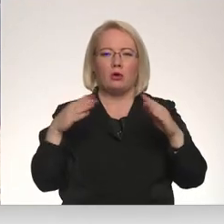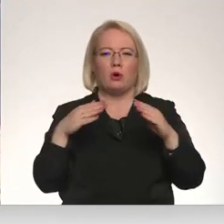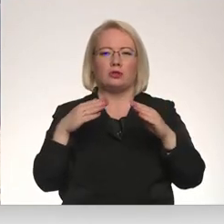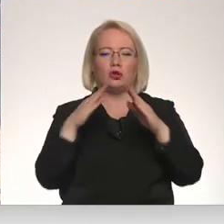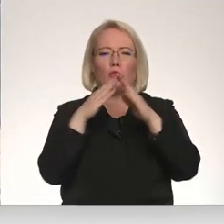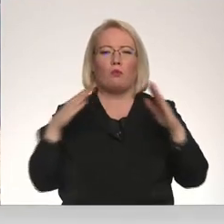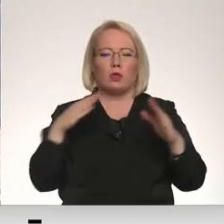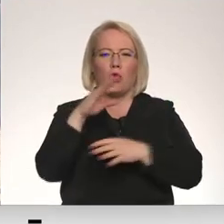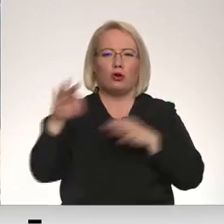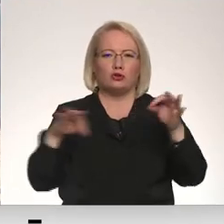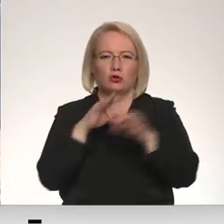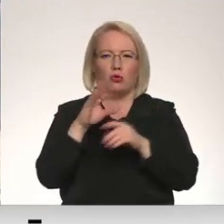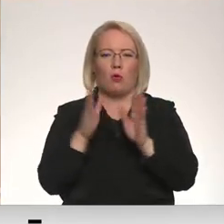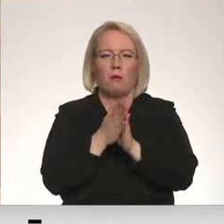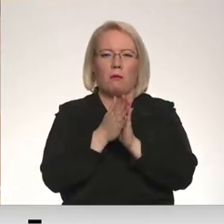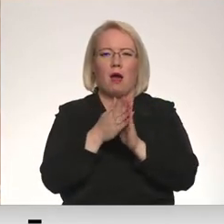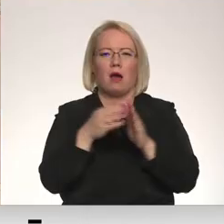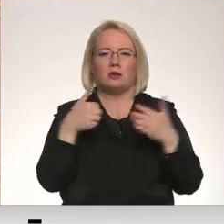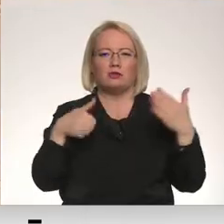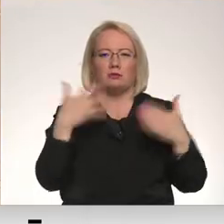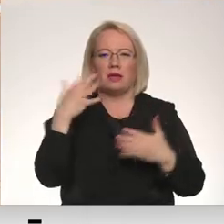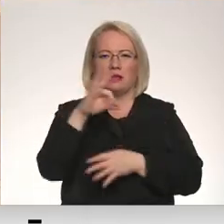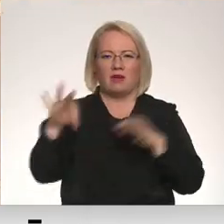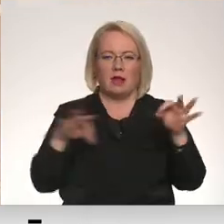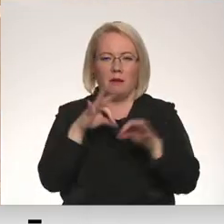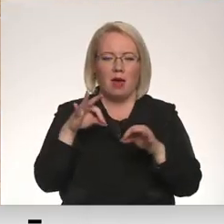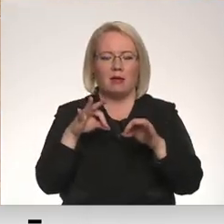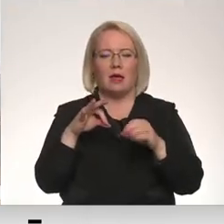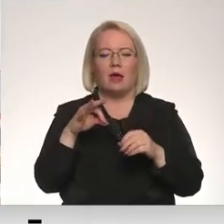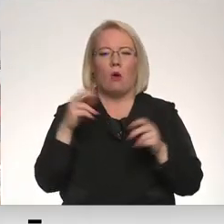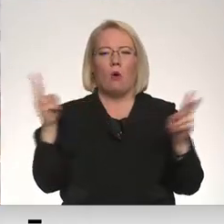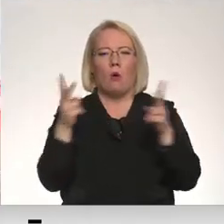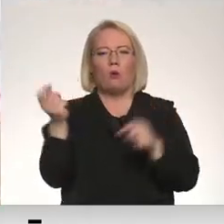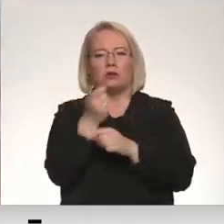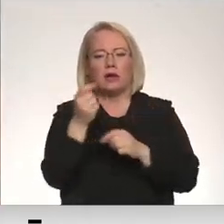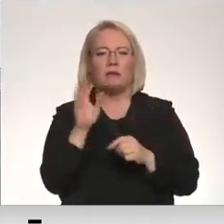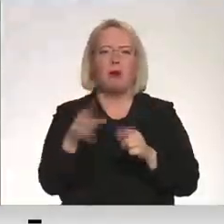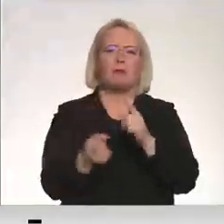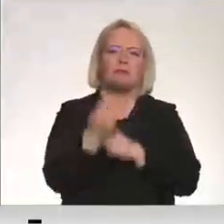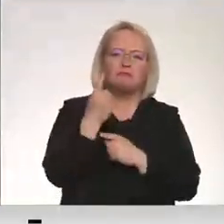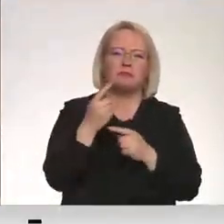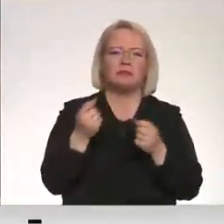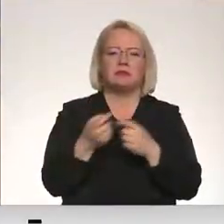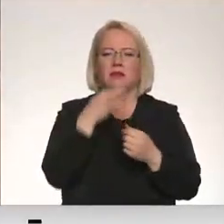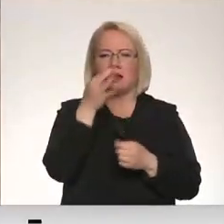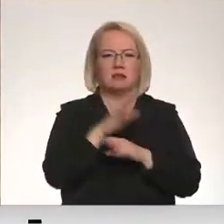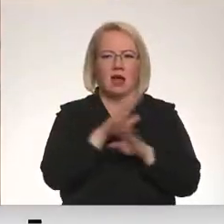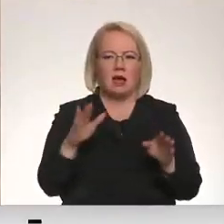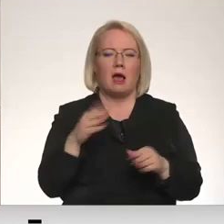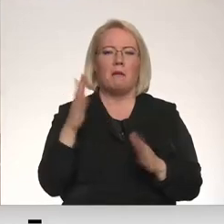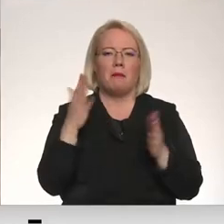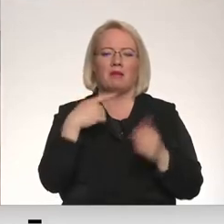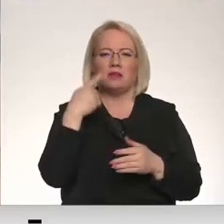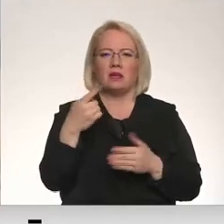platības 165 kvadrātus. Dienastā nekomentēja iespējamos ugunsnelējums cēloņus. Mācītājs stāsta, ka vistītsmāk pie